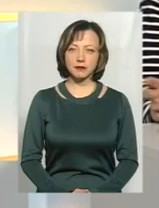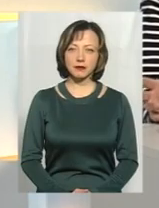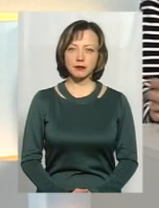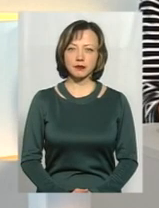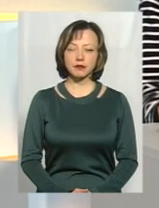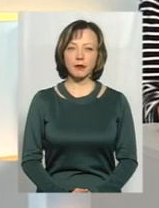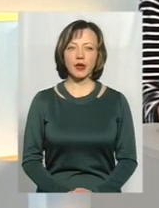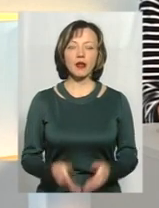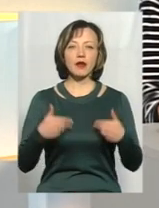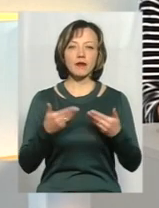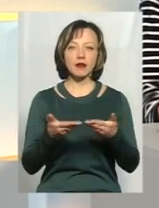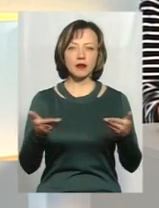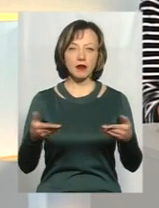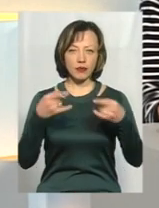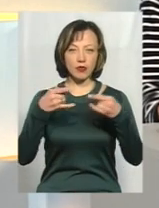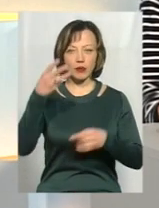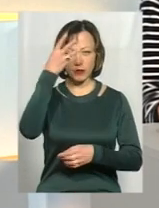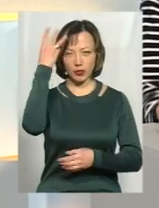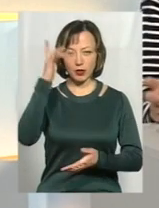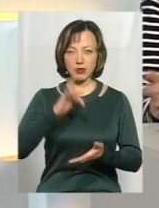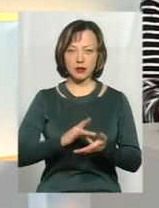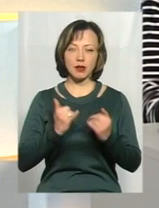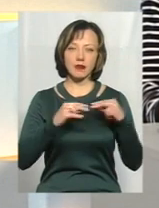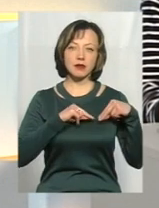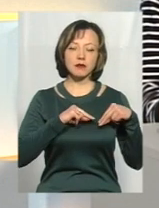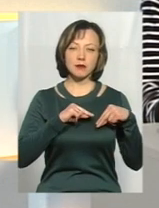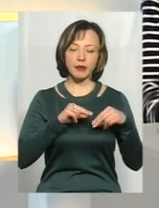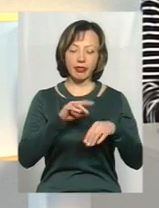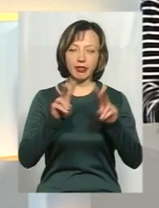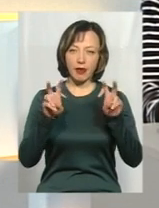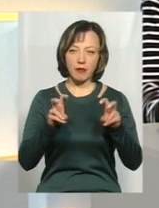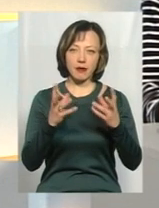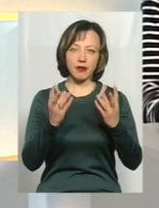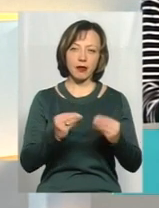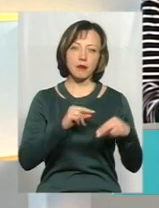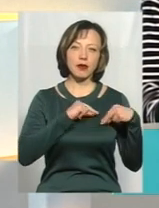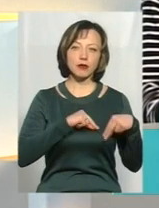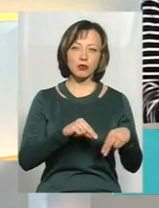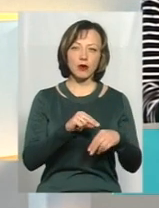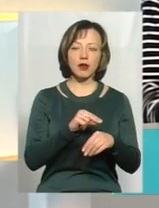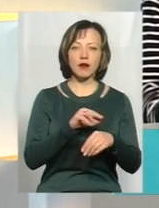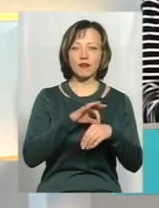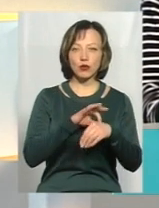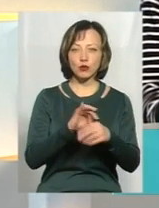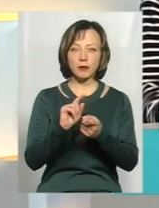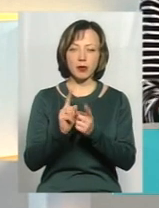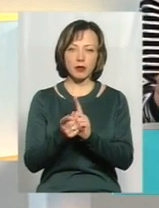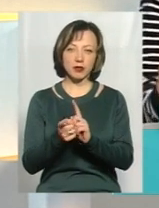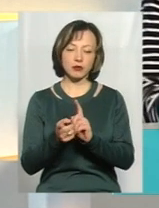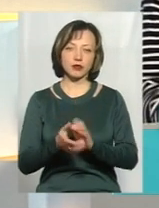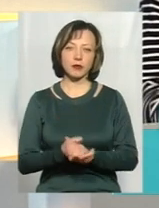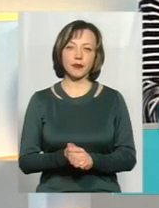Вітаю усіх в ефірі телеканалу Поділля Центр. Для вас тема дня і працює Володимир Гординський та Ольга Рибат перекладає на мову жестів.